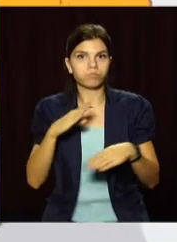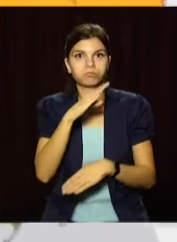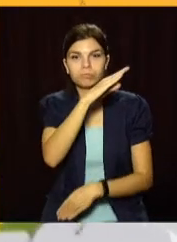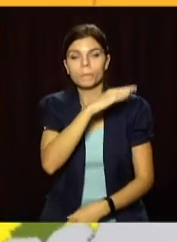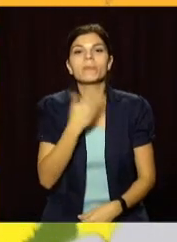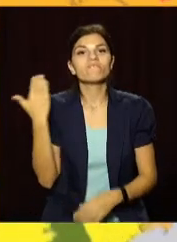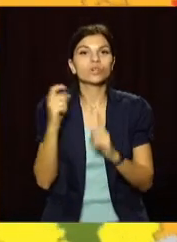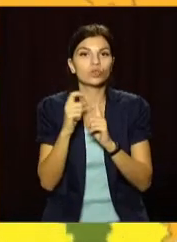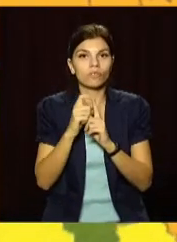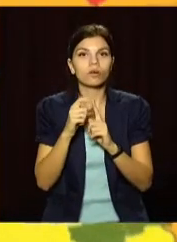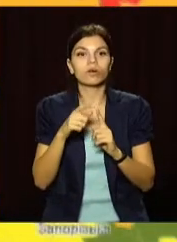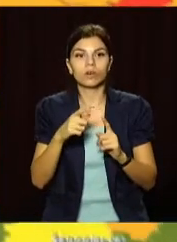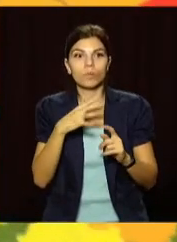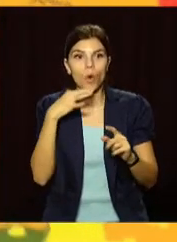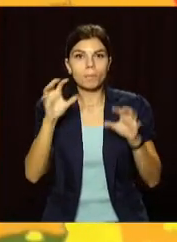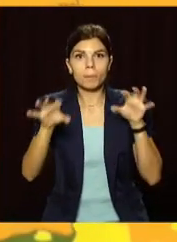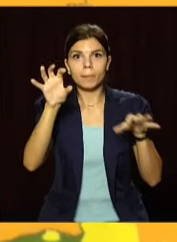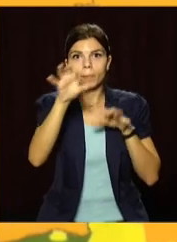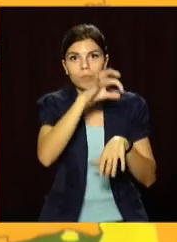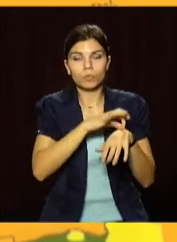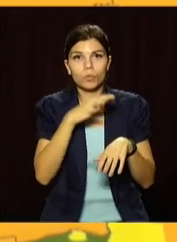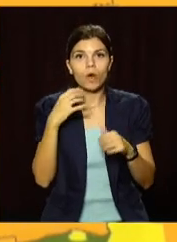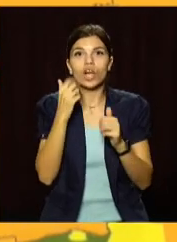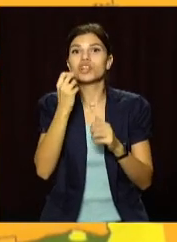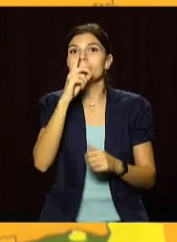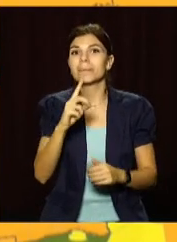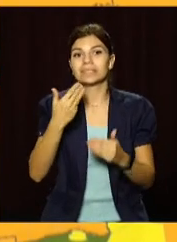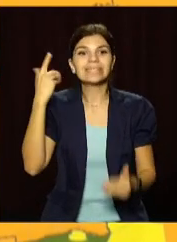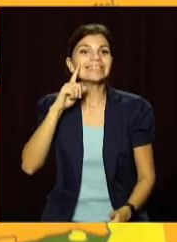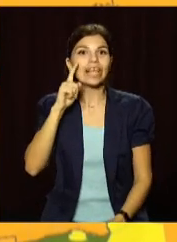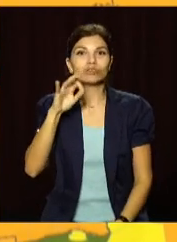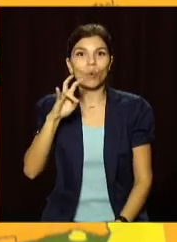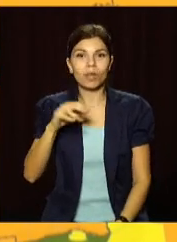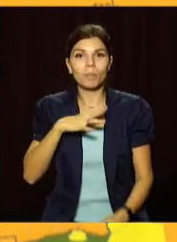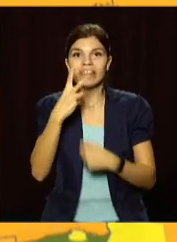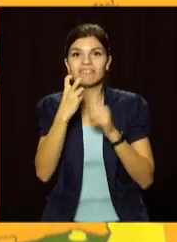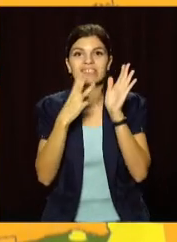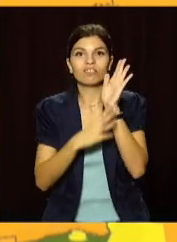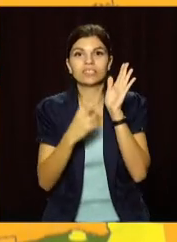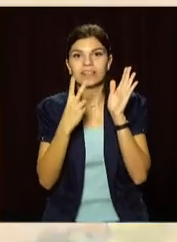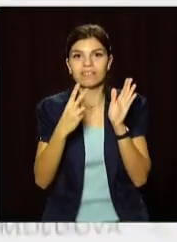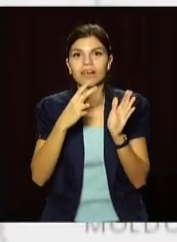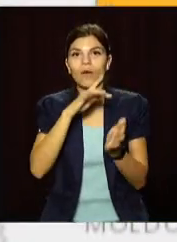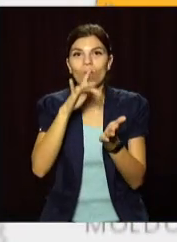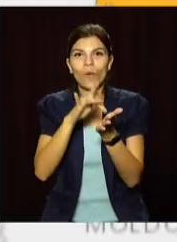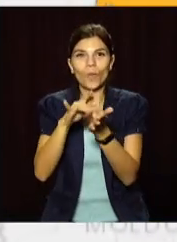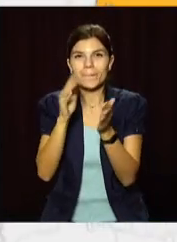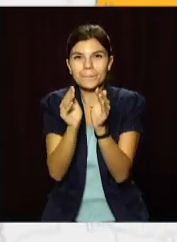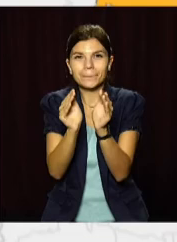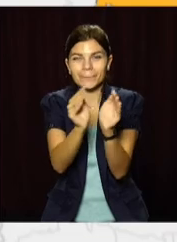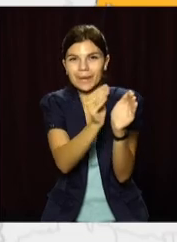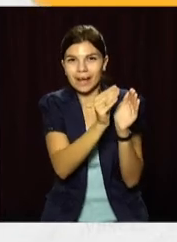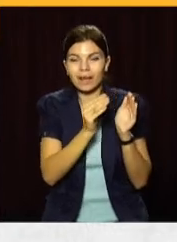За його словами, недуга стрімка шириться країною. Ще місяць в «зеленій зоні» були 282 територіальної одиниці.